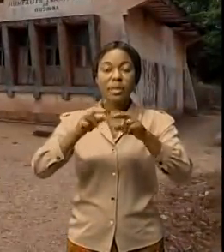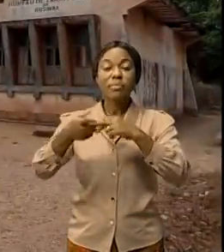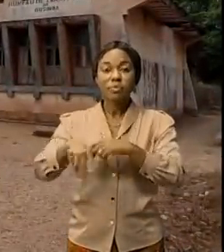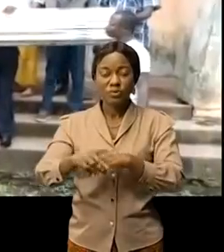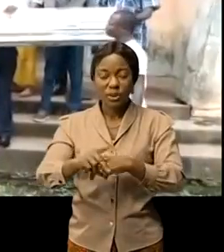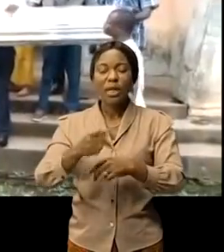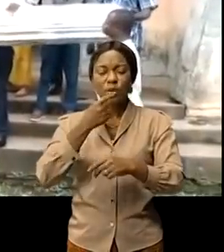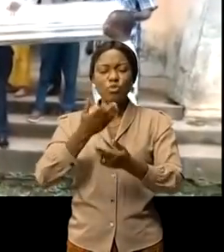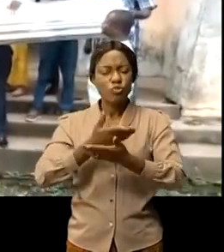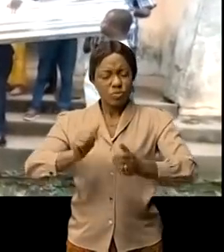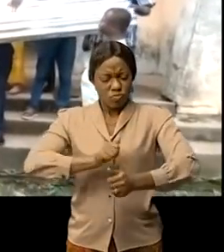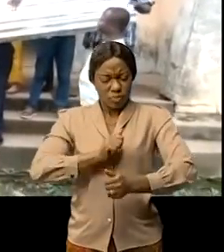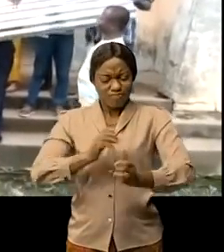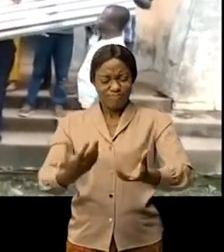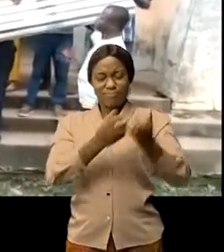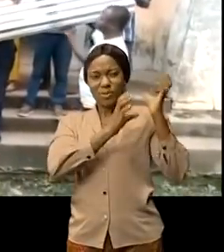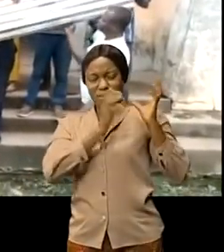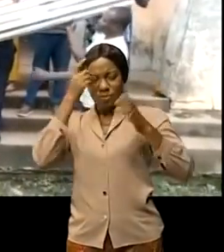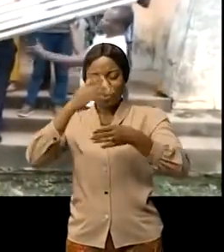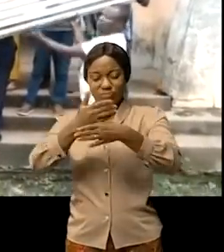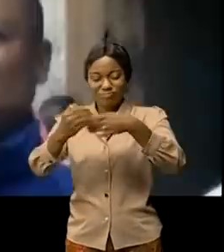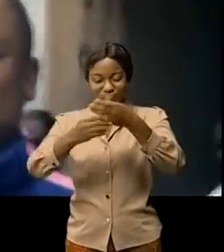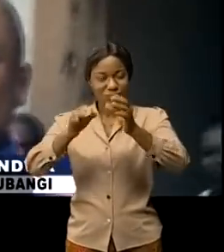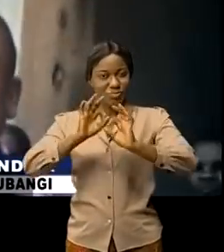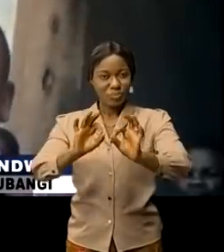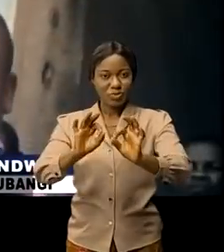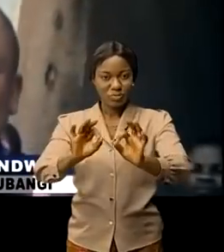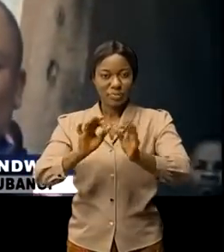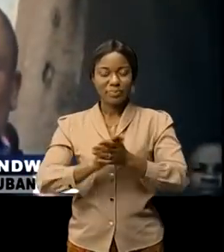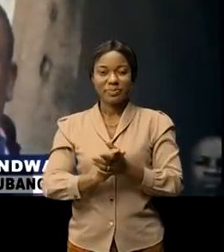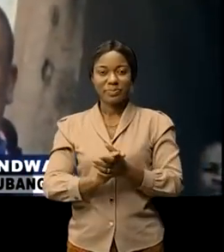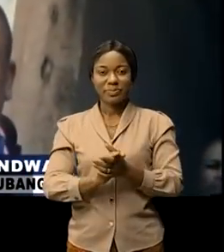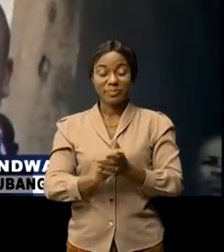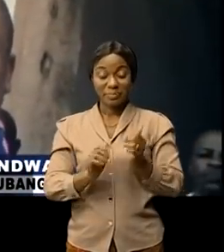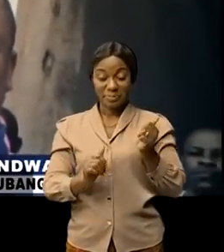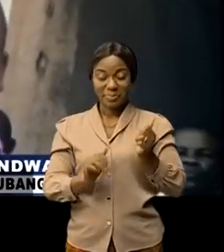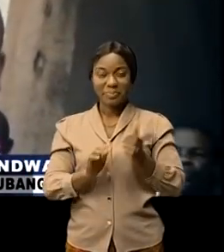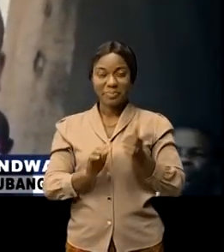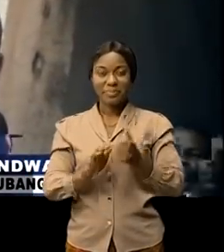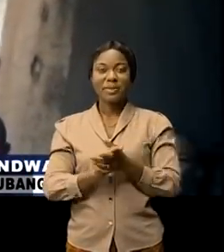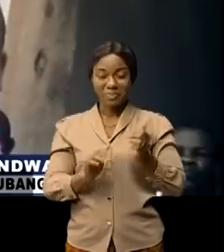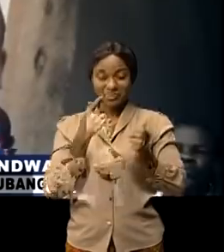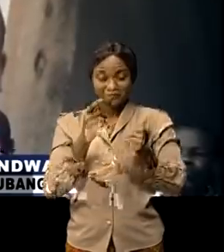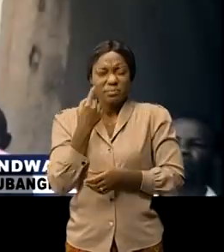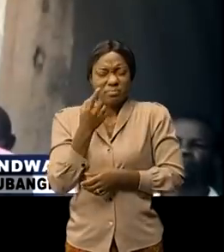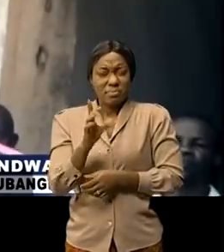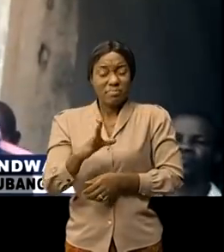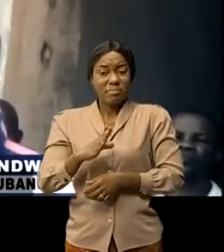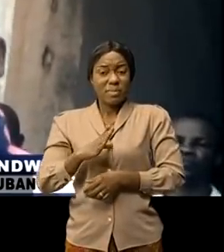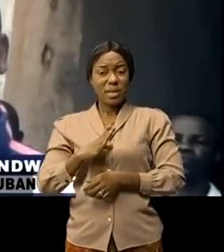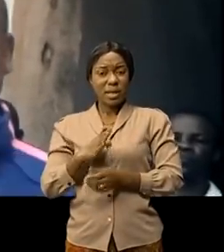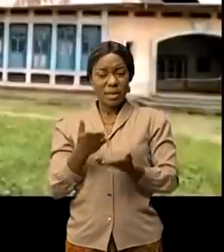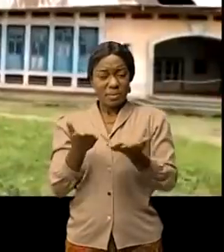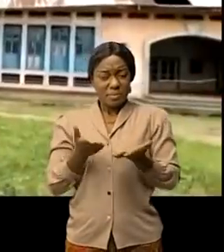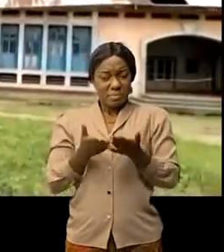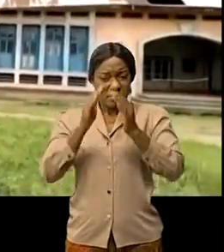kits et matériaux de construction pour sa réhabilitation et sa modernisation j'ai une impression de tristesse parce que l'état où se trouve le